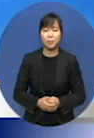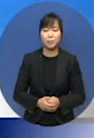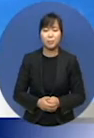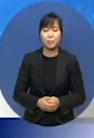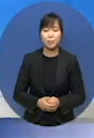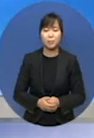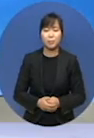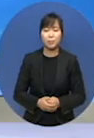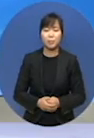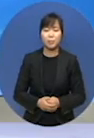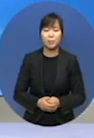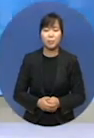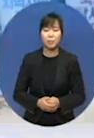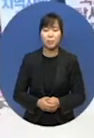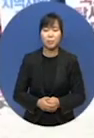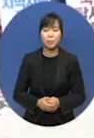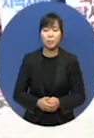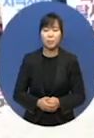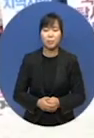들어봤습니다.